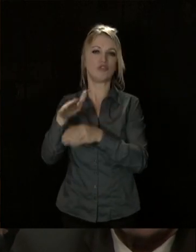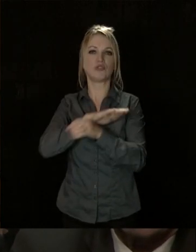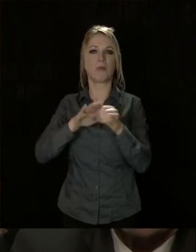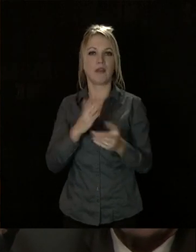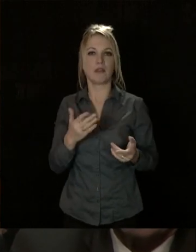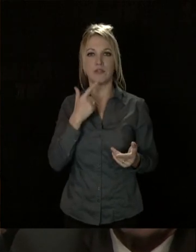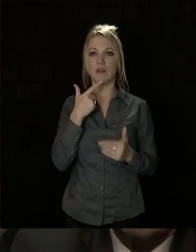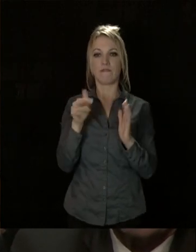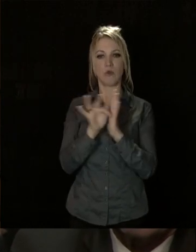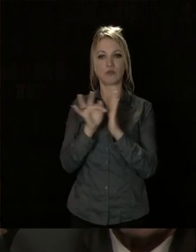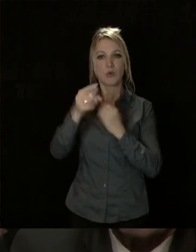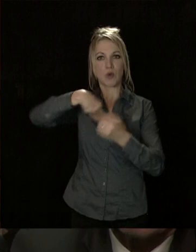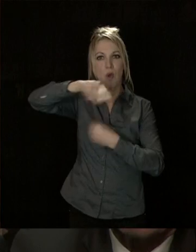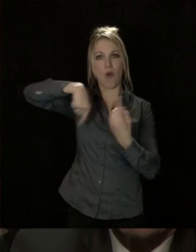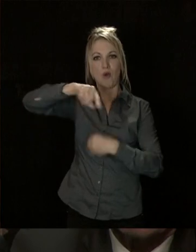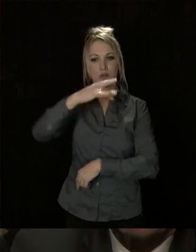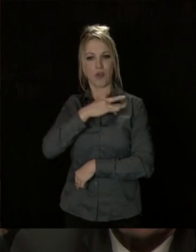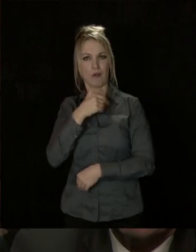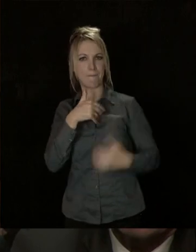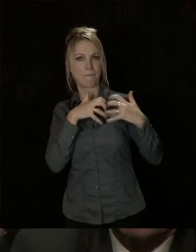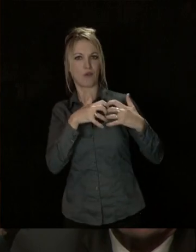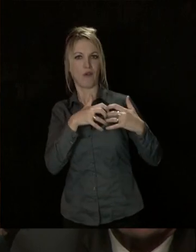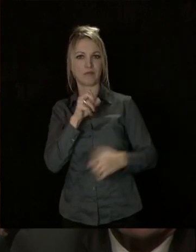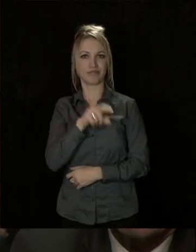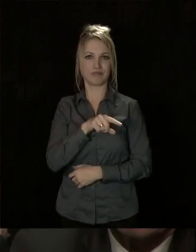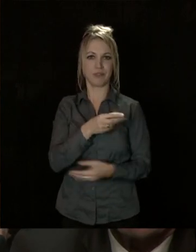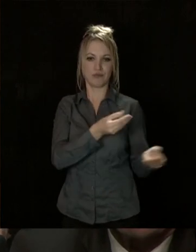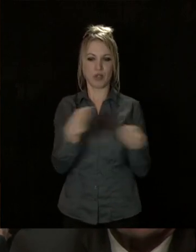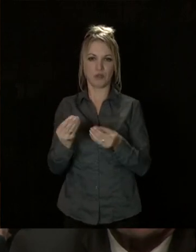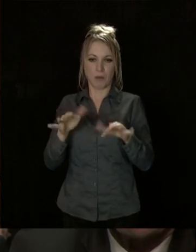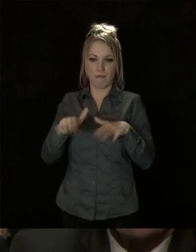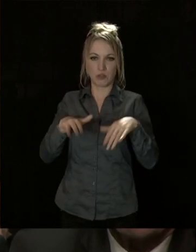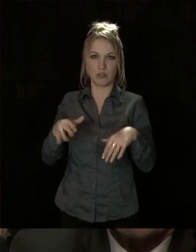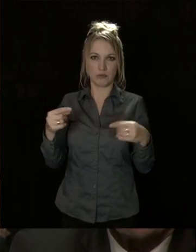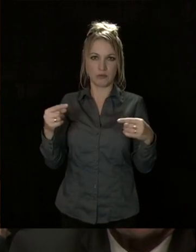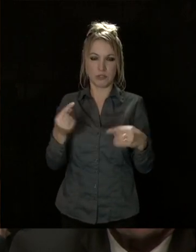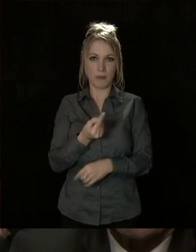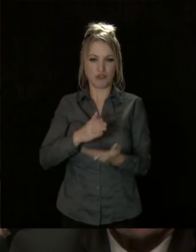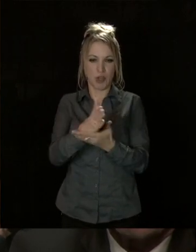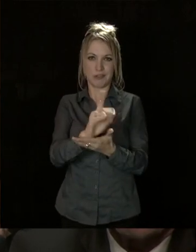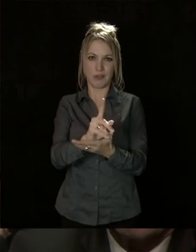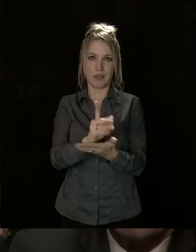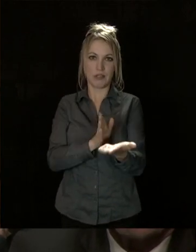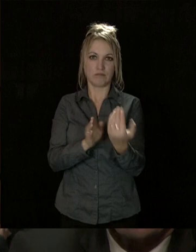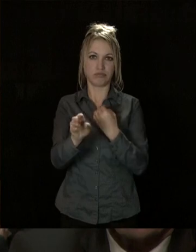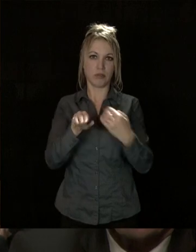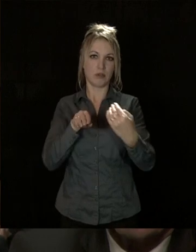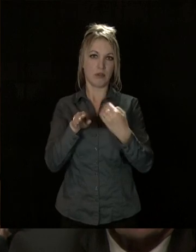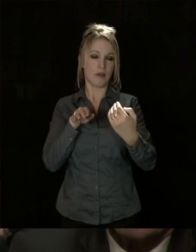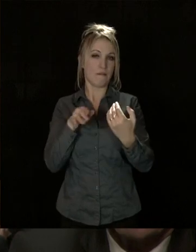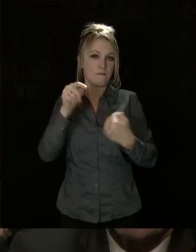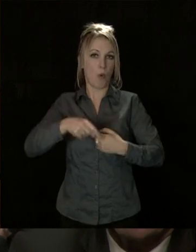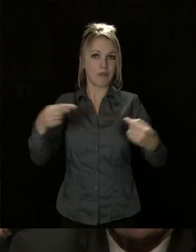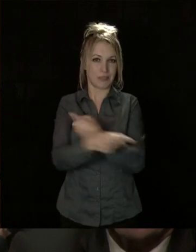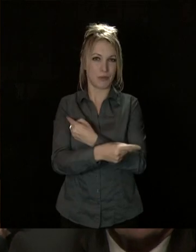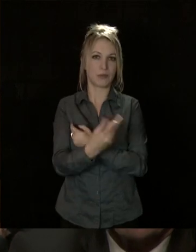Et la fonction sanguine dont le cœur est le moteur, eh bien, elle ne fonctionne pas à sens unique, mais dans la réciprocité. Le